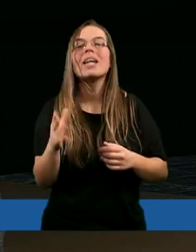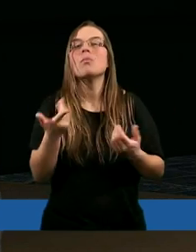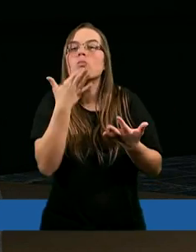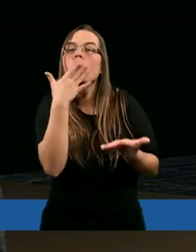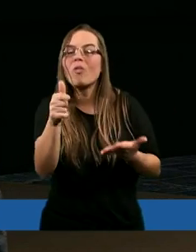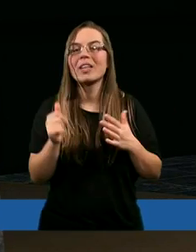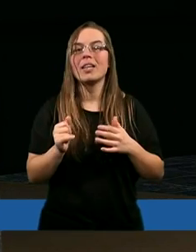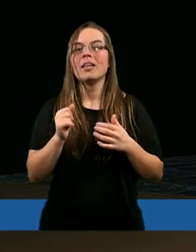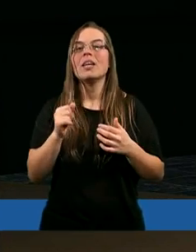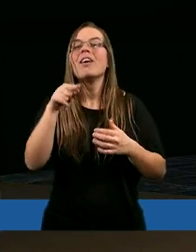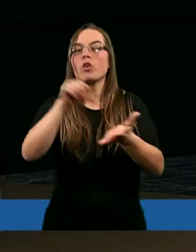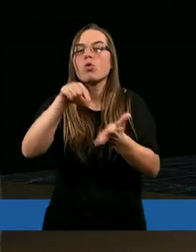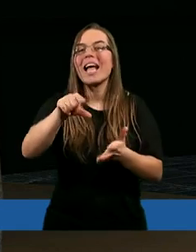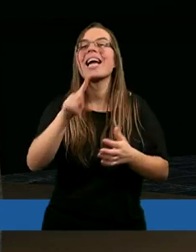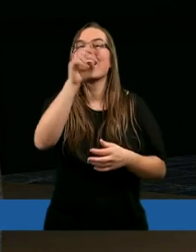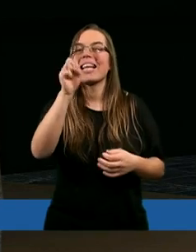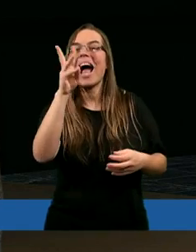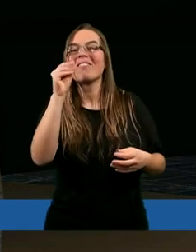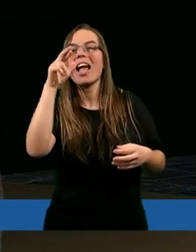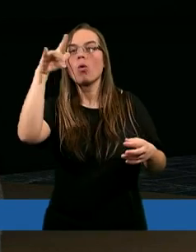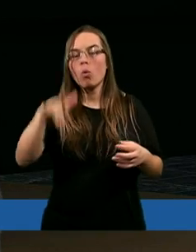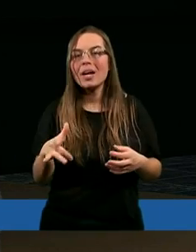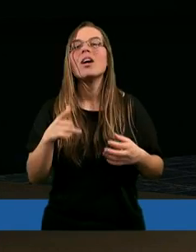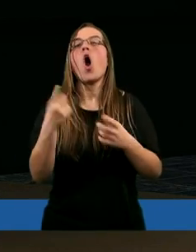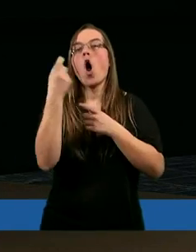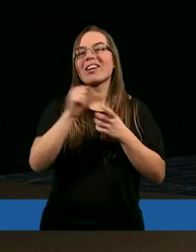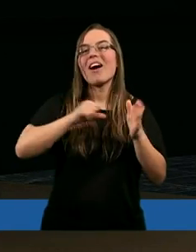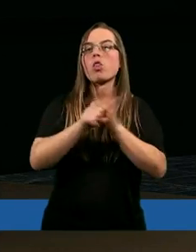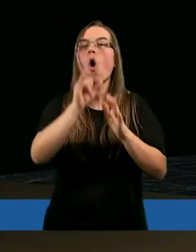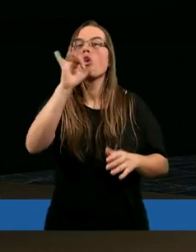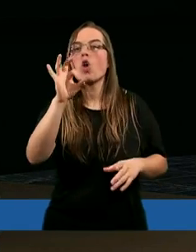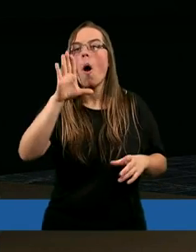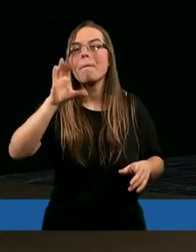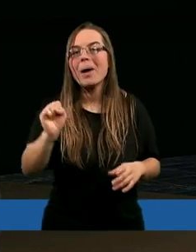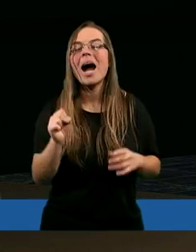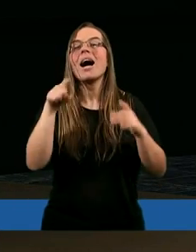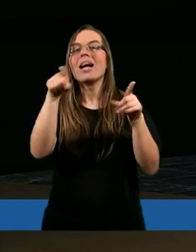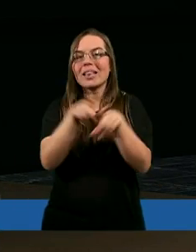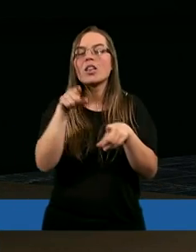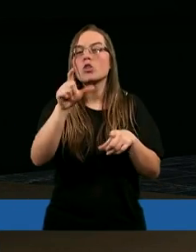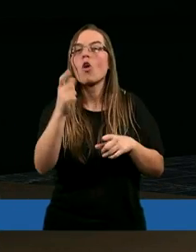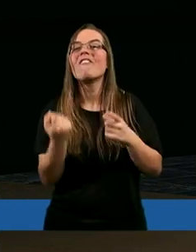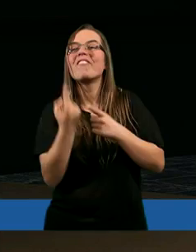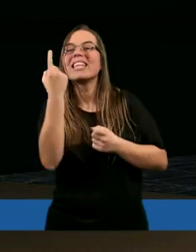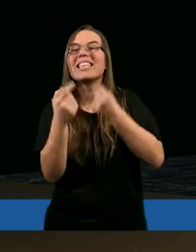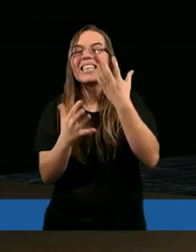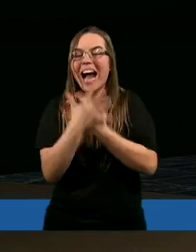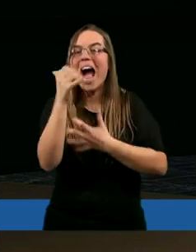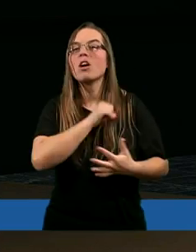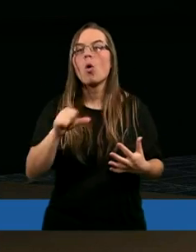wśród tej zawieruchy się odzywa do Joba, to też z tego wynikają,